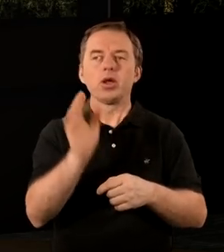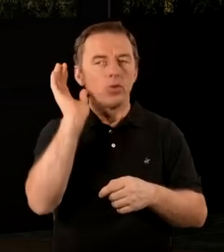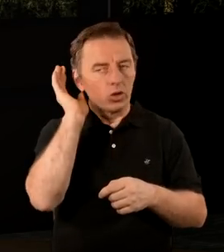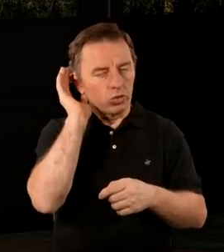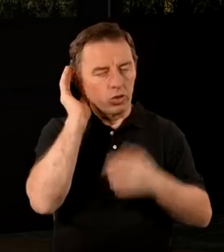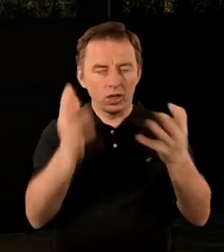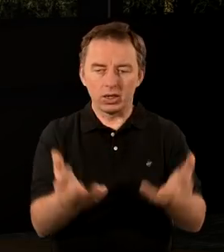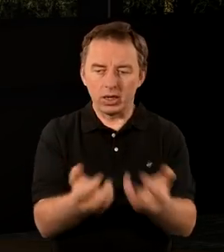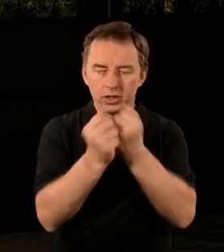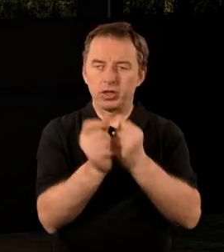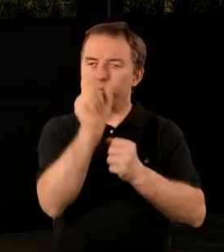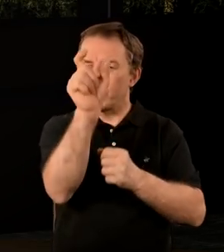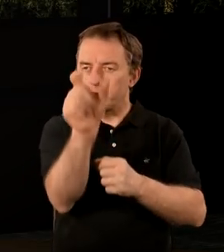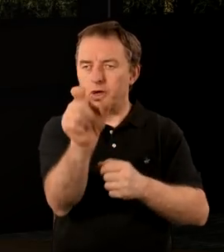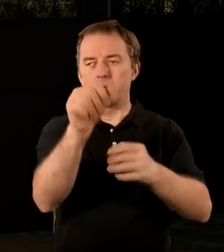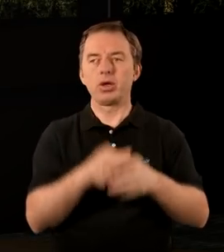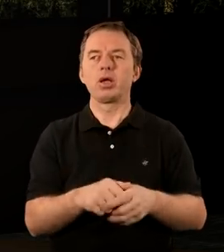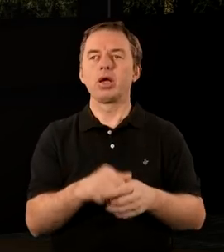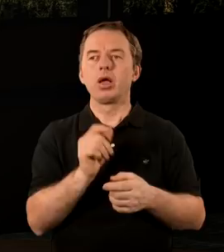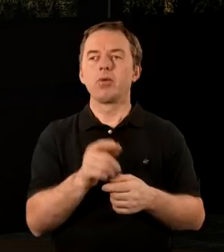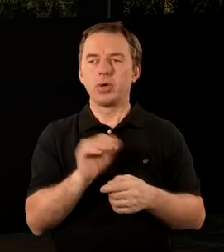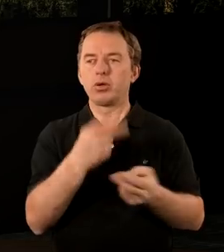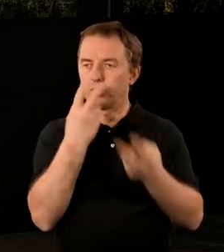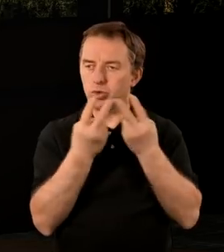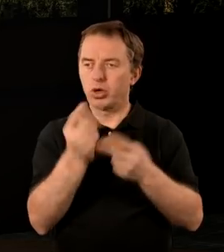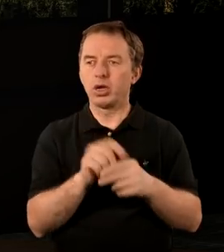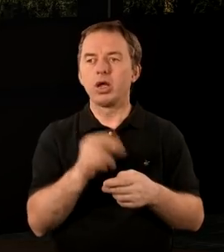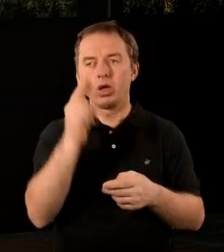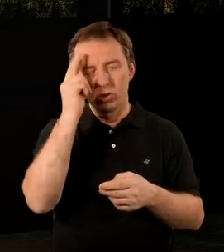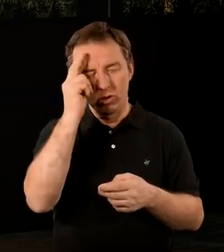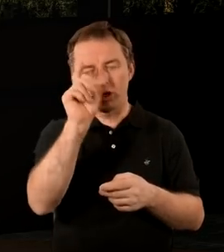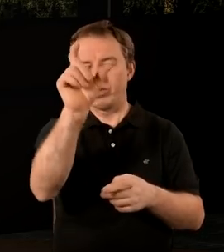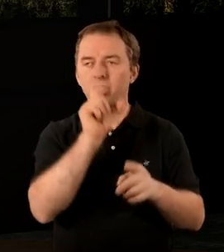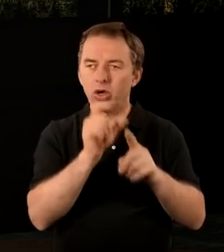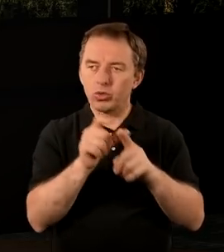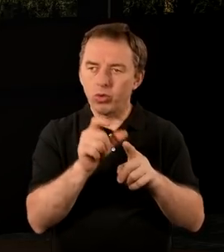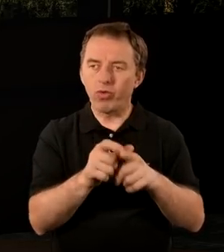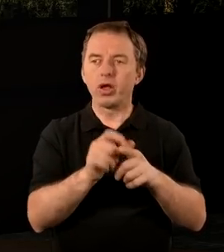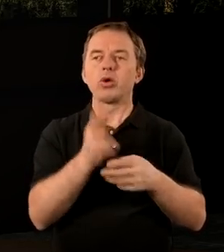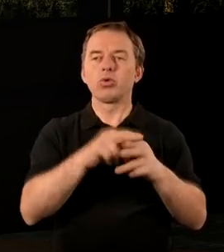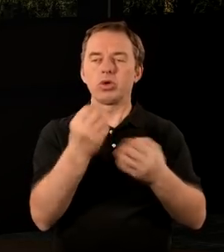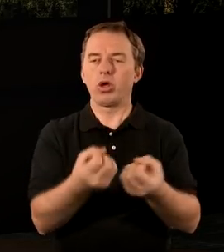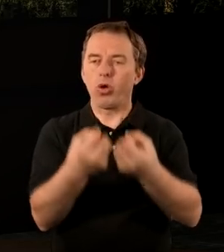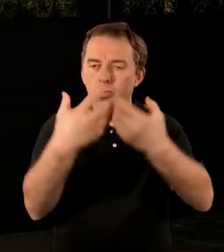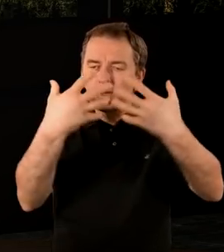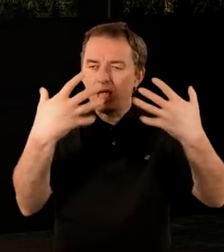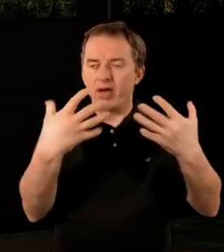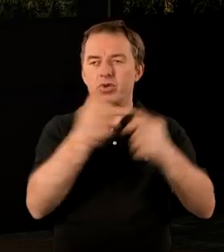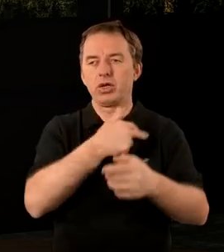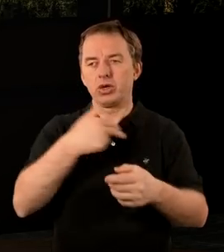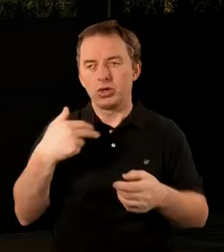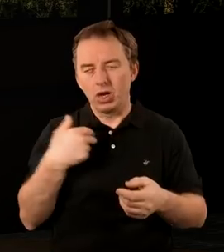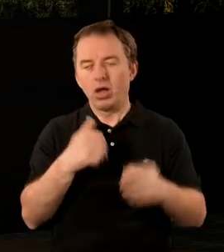Ciebie szukać, znajdziemy Ciebie. Będziemy szukali także zrozumienia Twego Słowa, a Ty nam się objawisz,